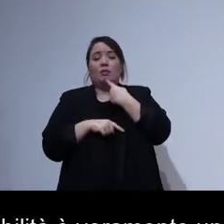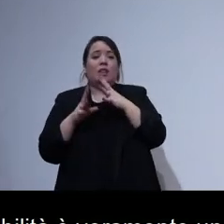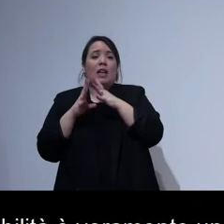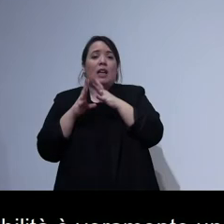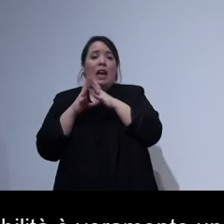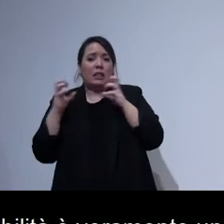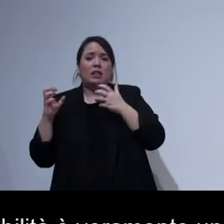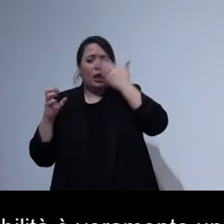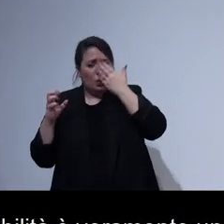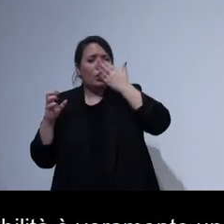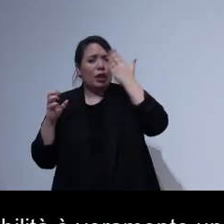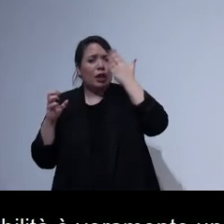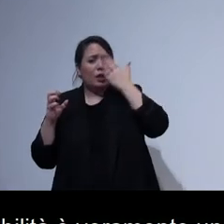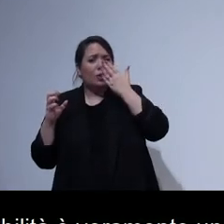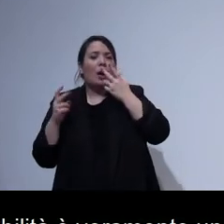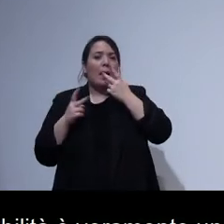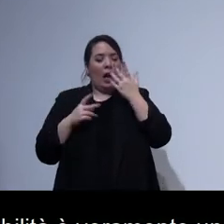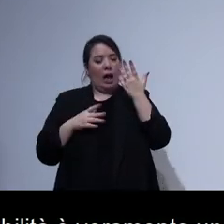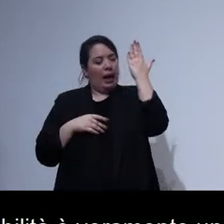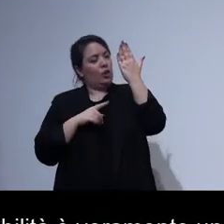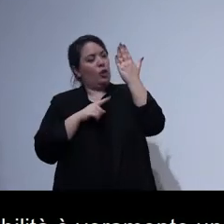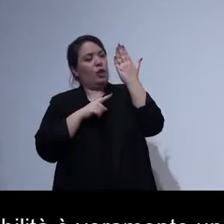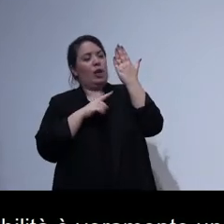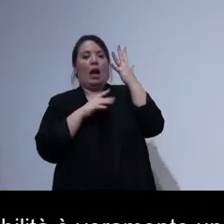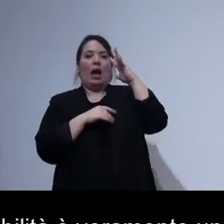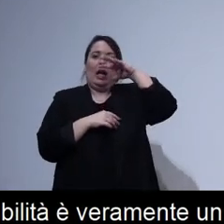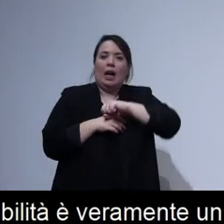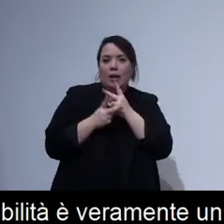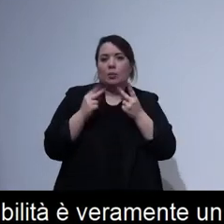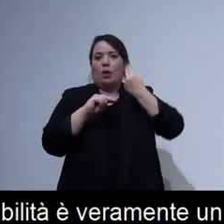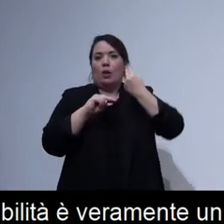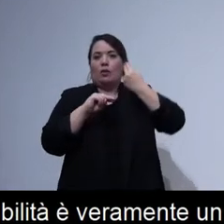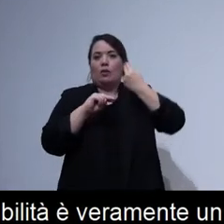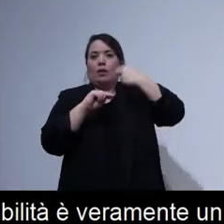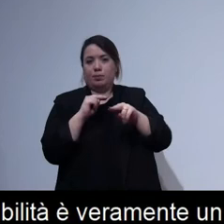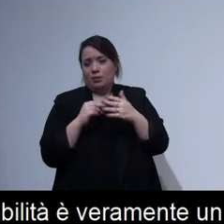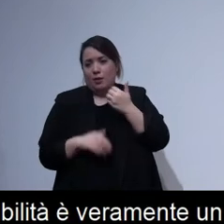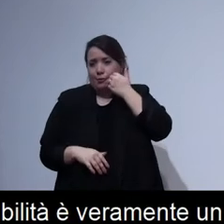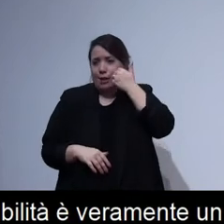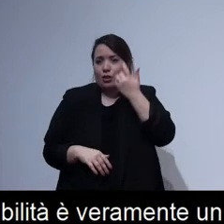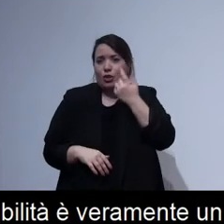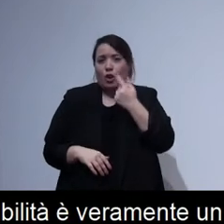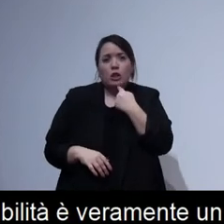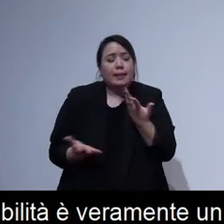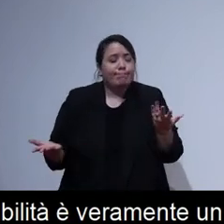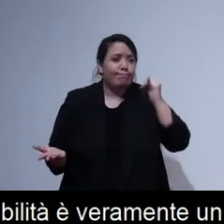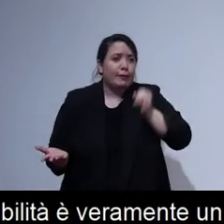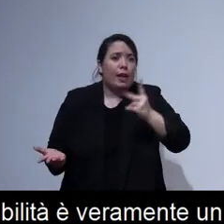errori ma li riesce a riconoscere in buona parte e non abbiamo vergogna di dire abbiamo sbagliato cioè